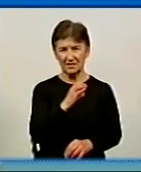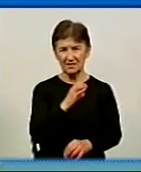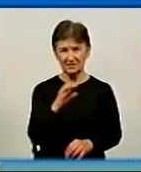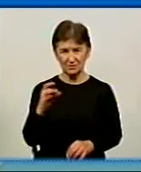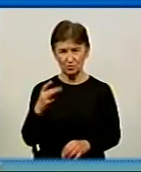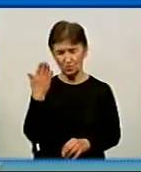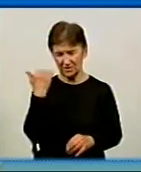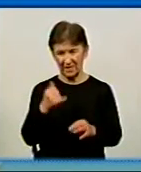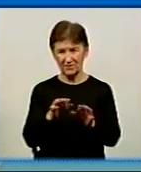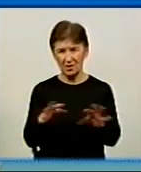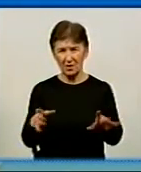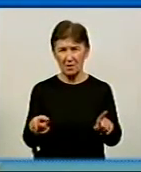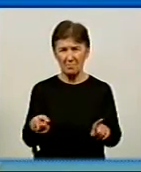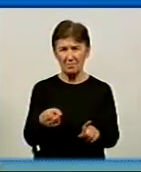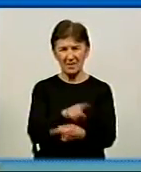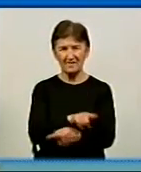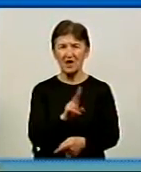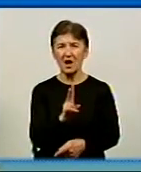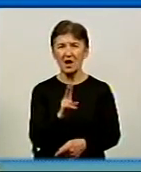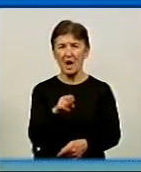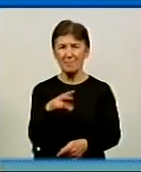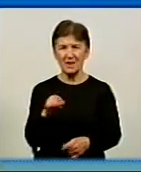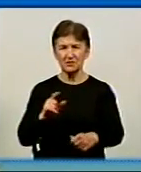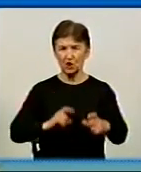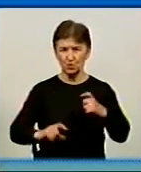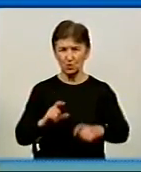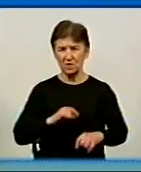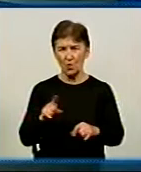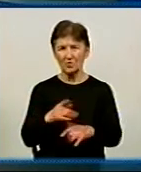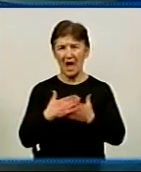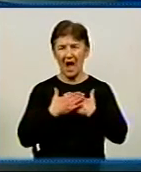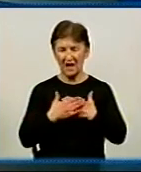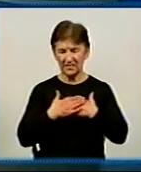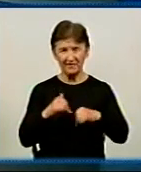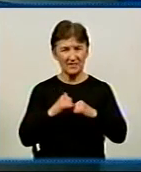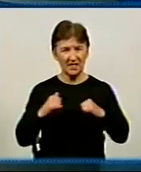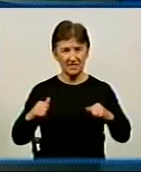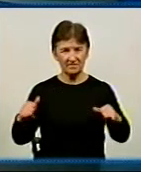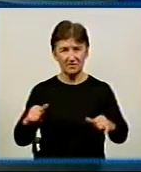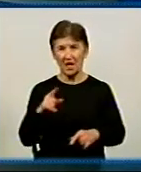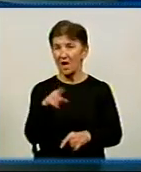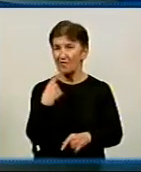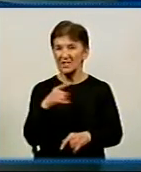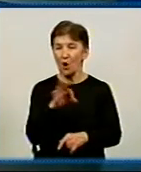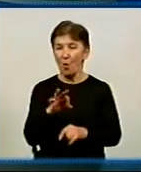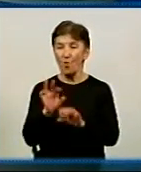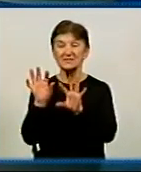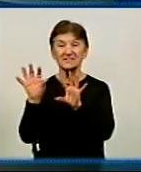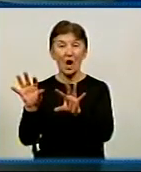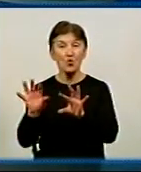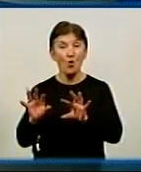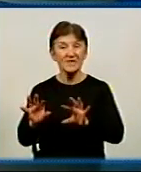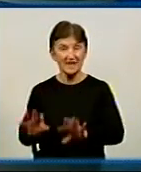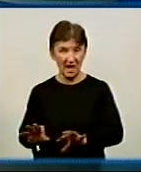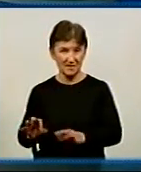вони давно приняли капеланство, інститут капеланства, і він активно розвивається. Україна, я імено законодательну частину, ту, яку сьогодні